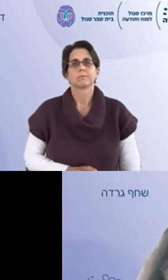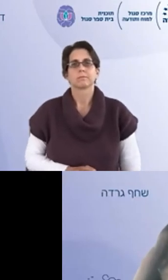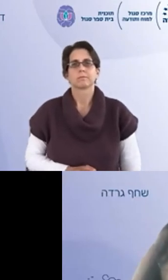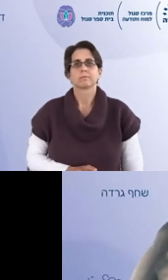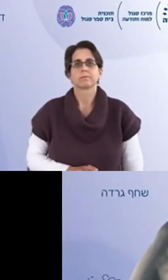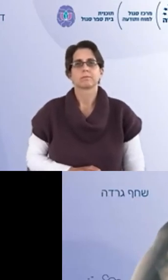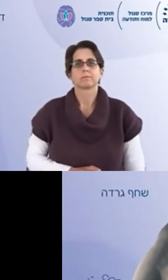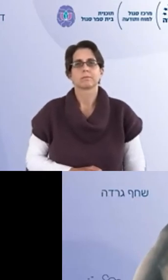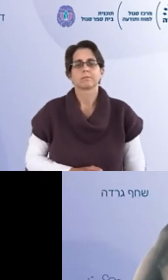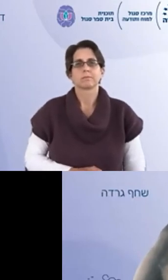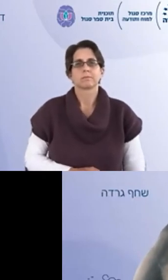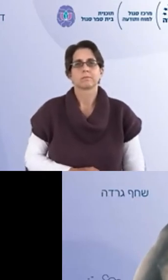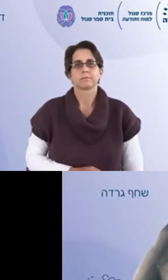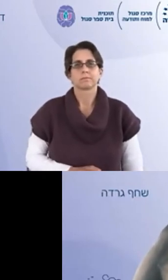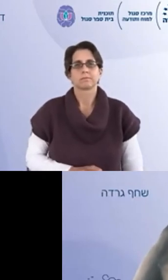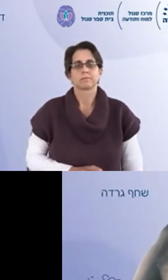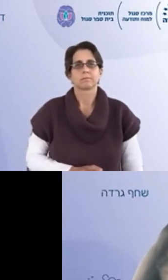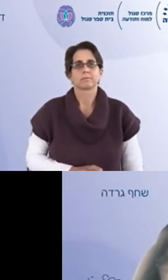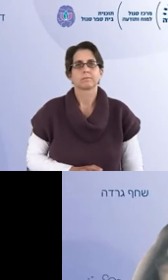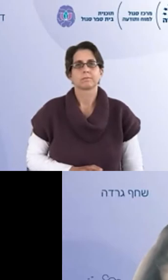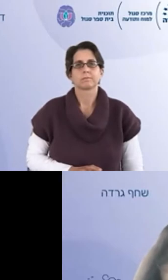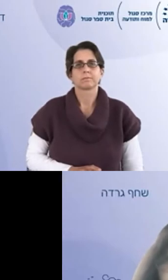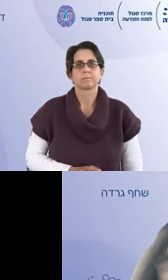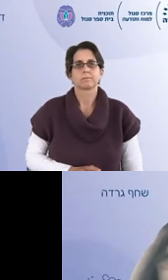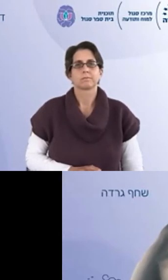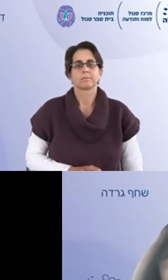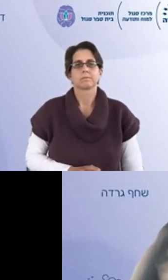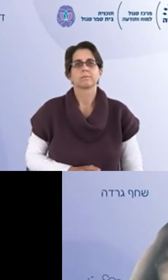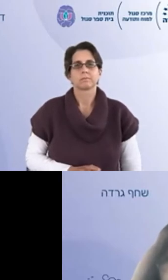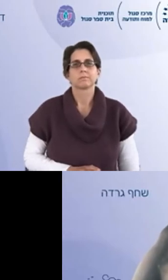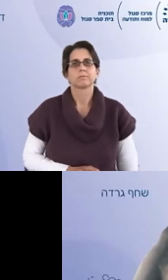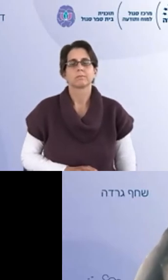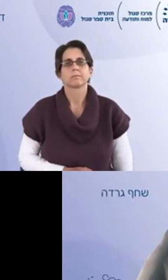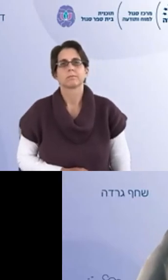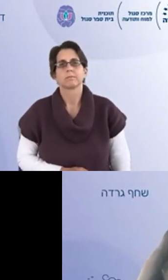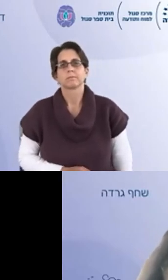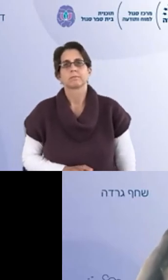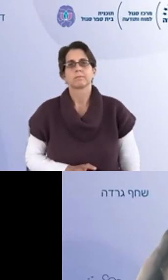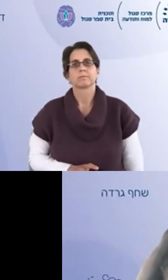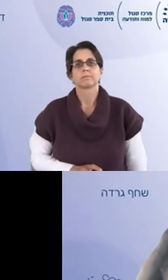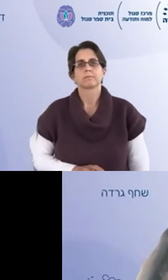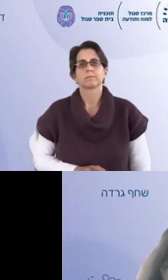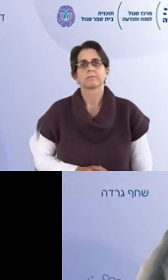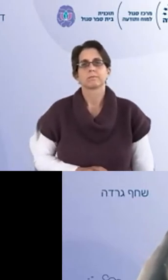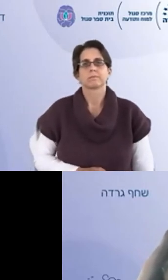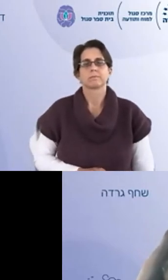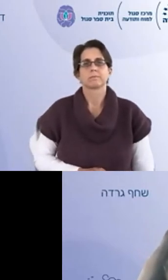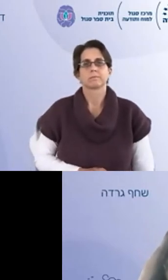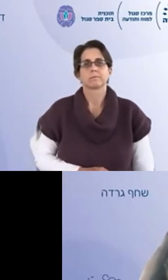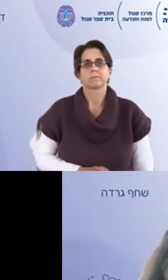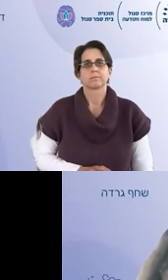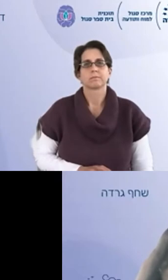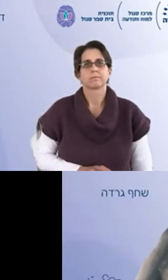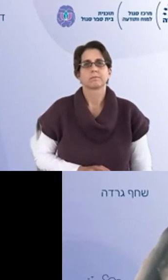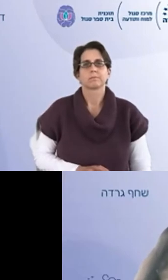אנחנו כולנו אומרים שאנחנו לא שיפוטיים אבל זה כל כך קשה להיות באמת לא שיפוטי לשבת עם אשת צוות שקשה לה